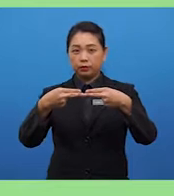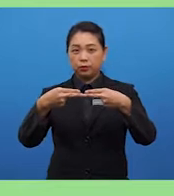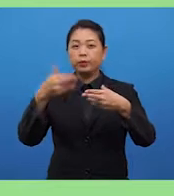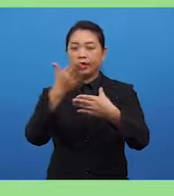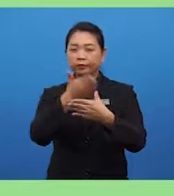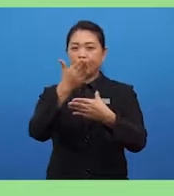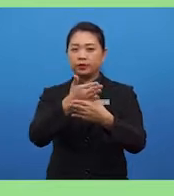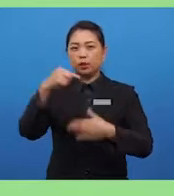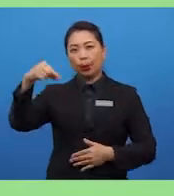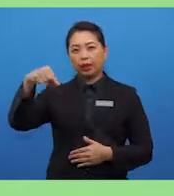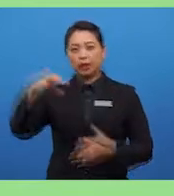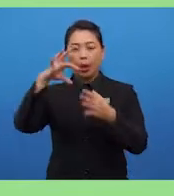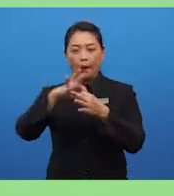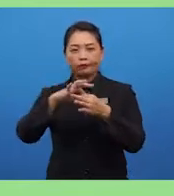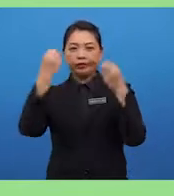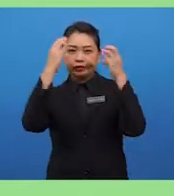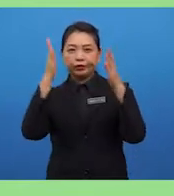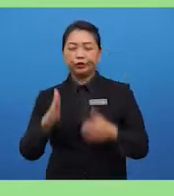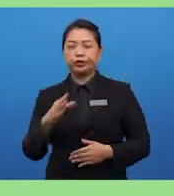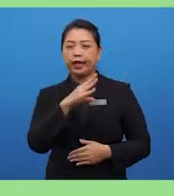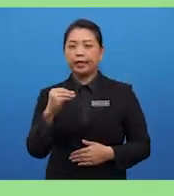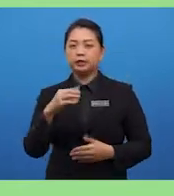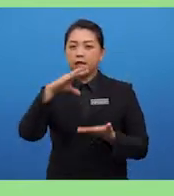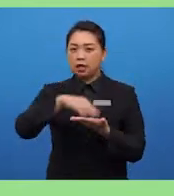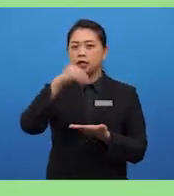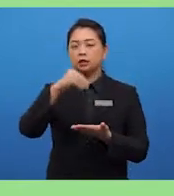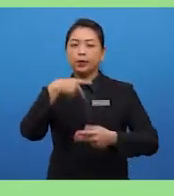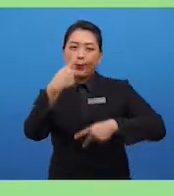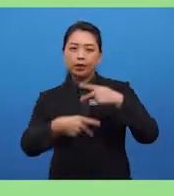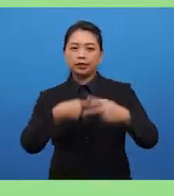the quality of the teaching and learning processes.